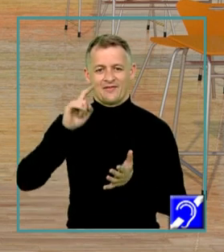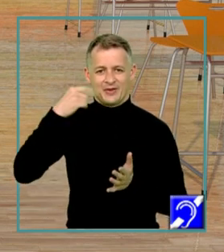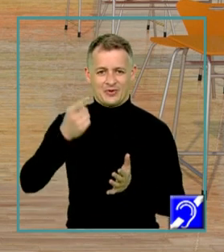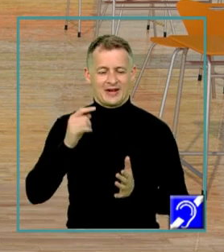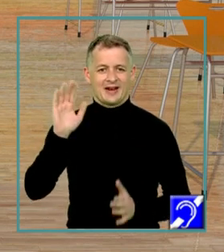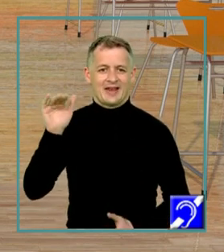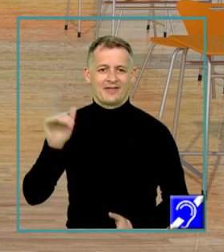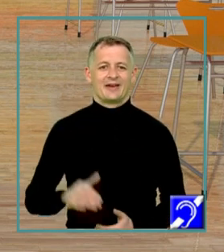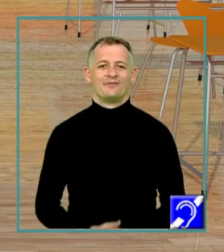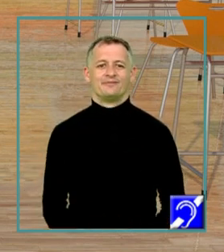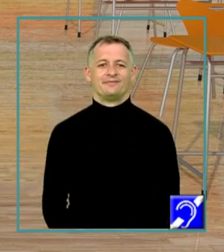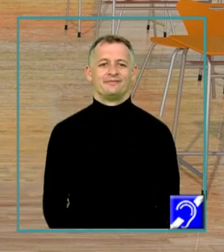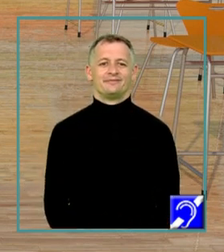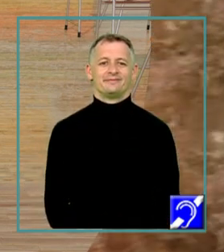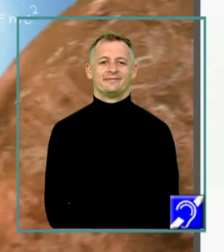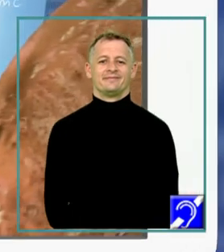La revedere!